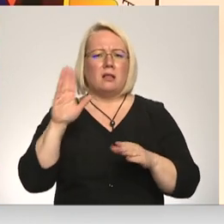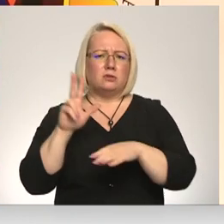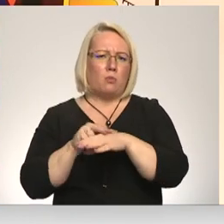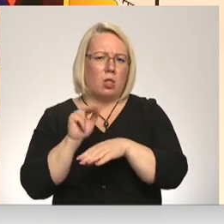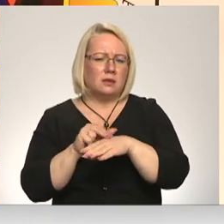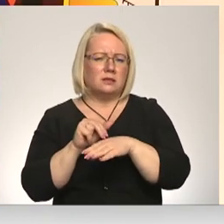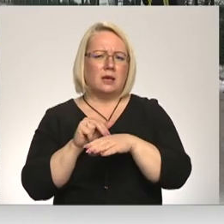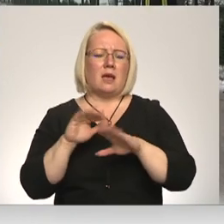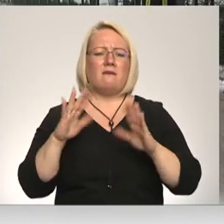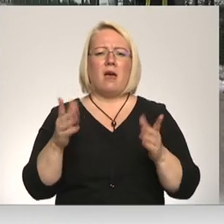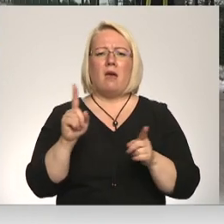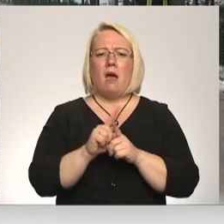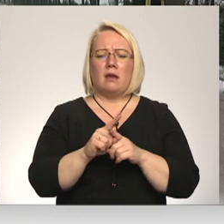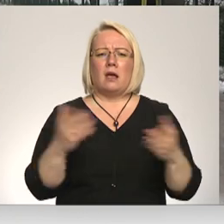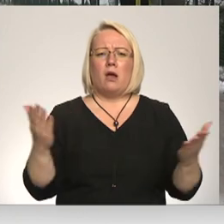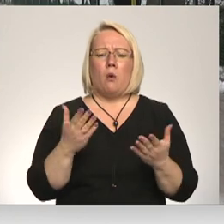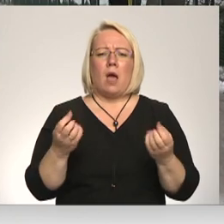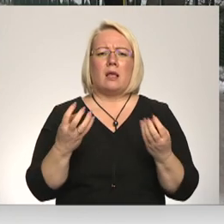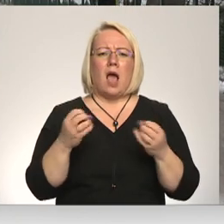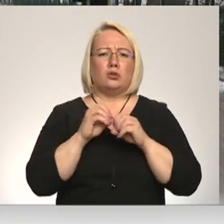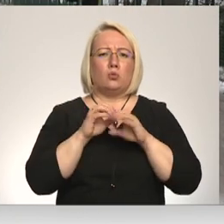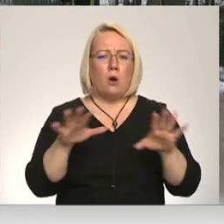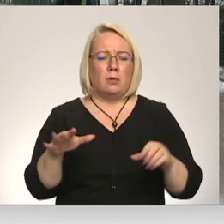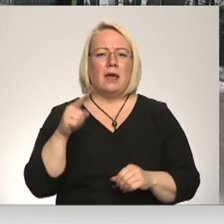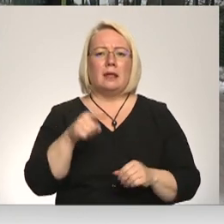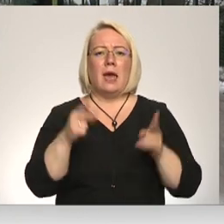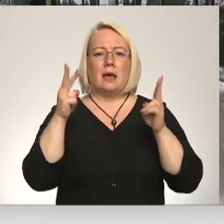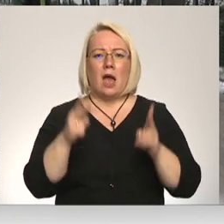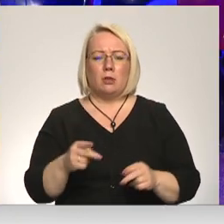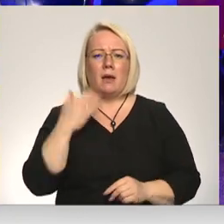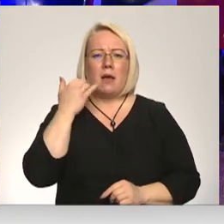policija vai ir kaut kāda gāzes noplūta, tad šie gadījumi galvenie, kad vajadzētu zvanīt uz 1.1.2.